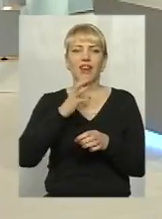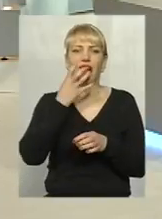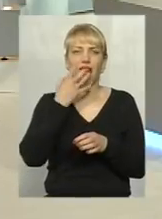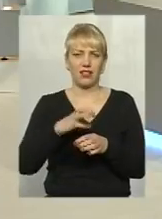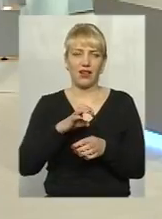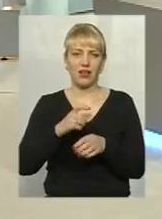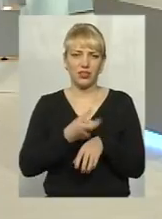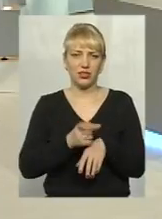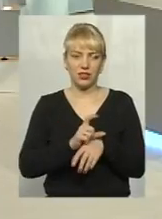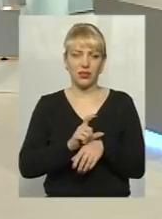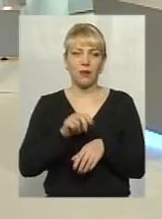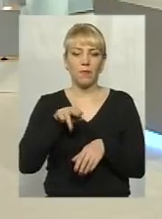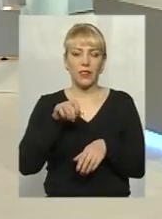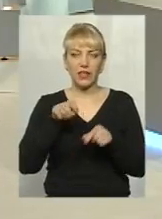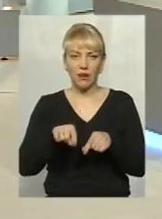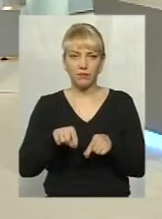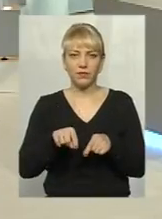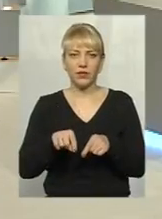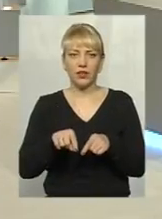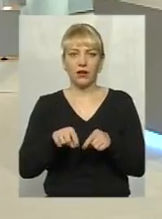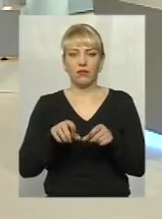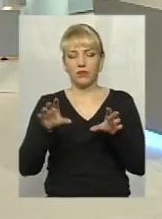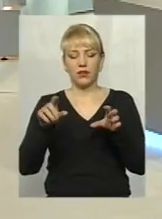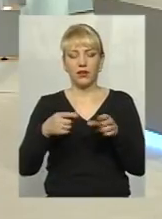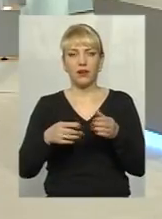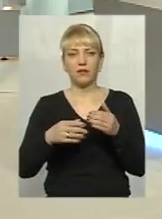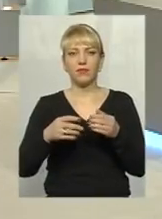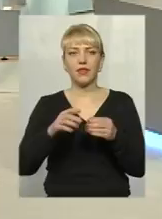вони осіли і не призвали до пожежі.